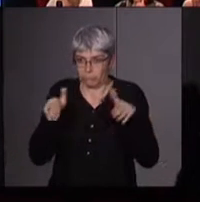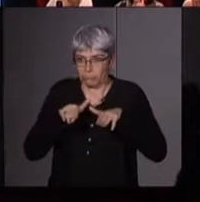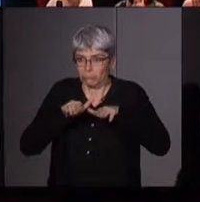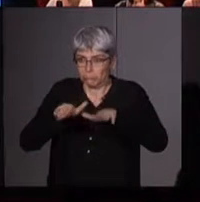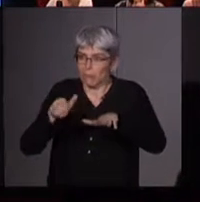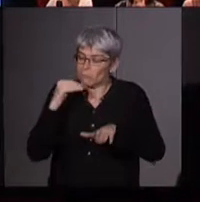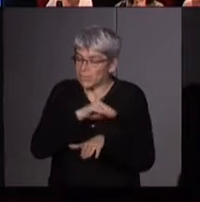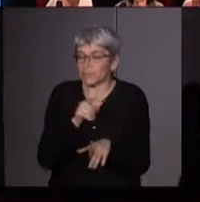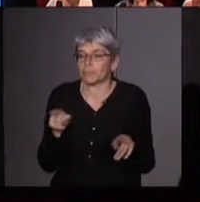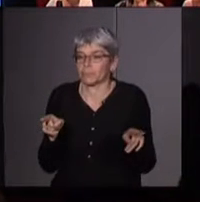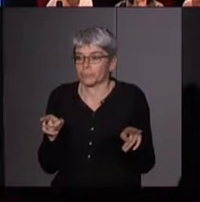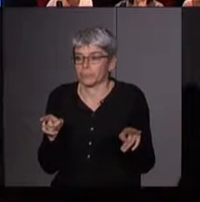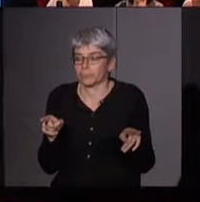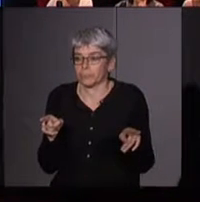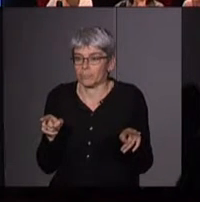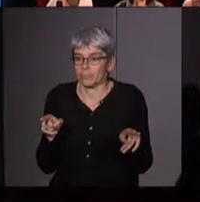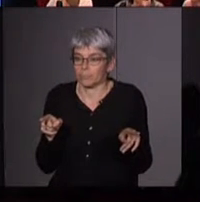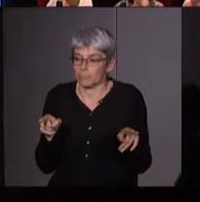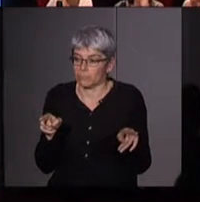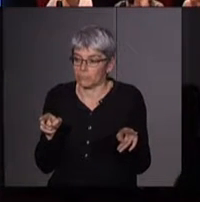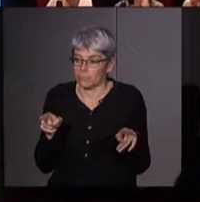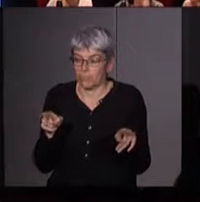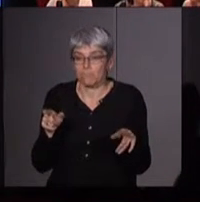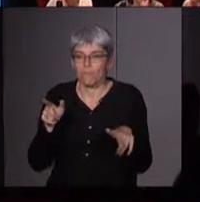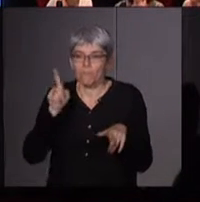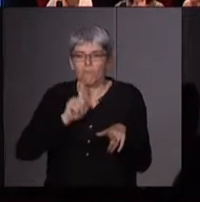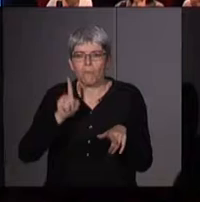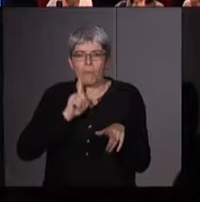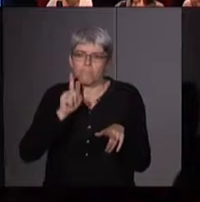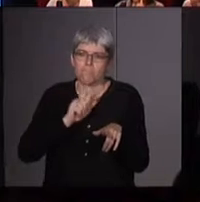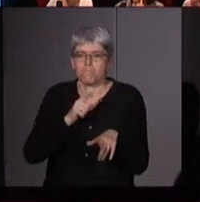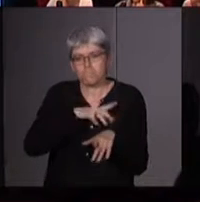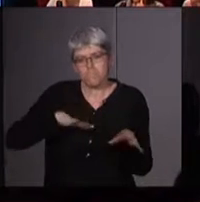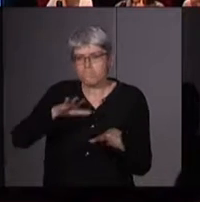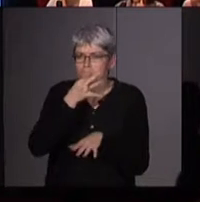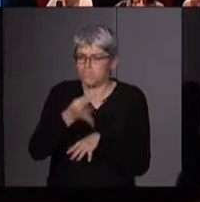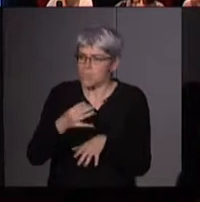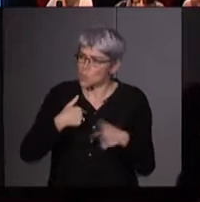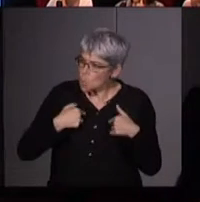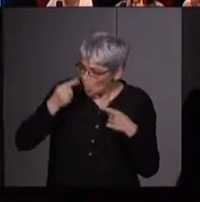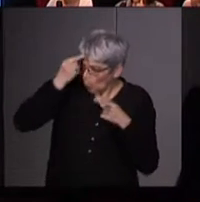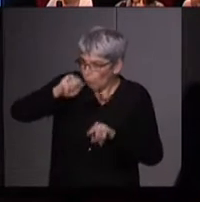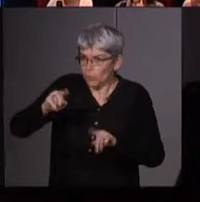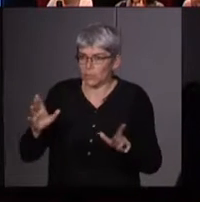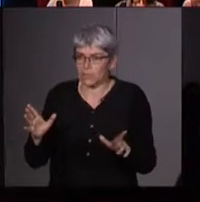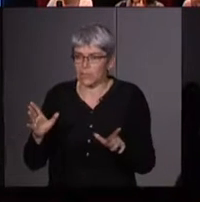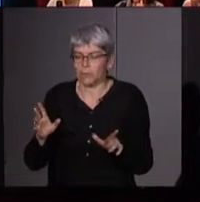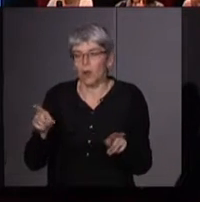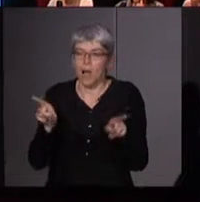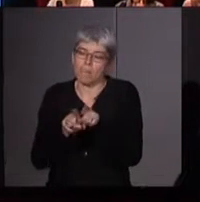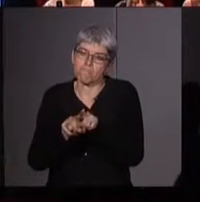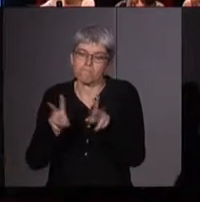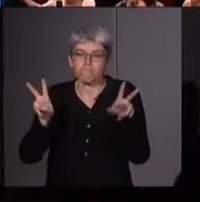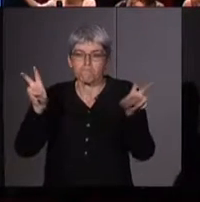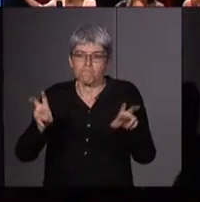et très vite, les participantes de ces actions ont dit, mais finalement, nous revendiquons l'écoféminisme,